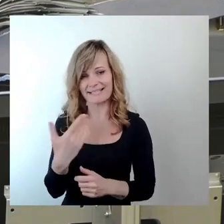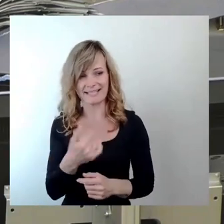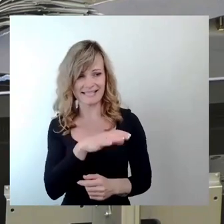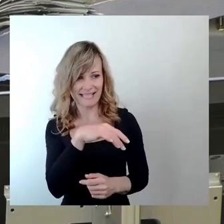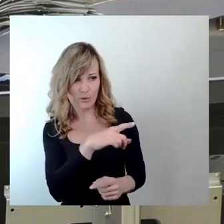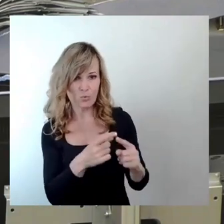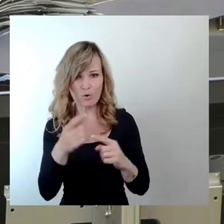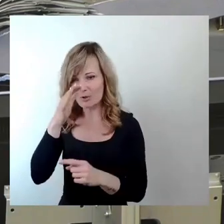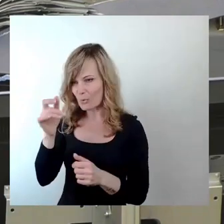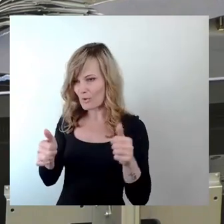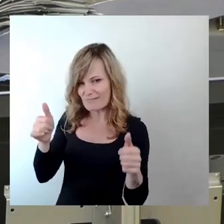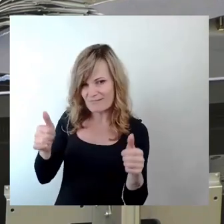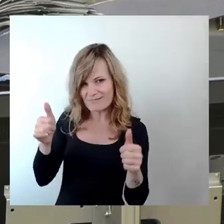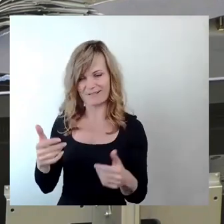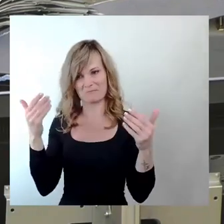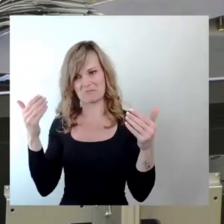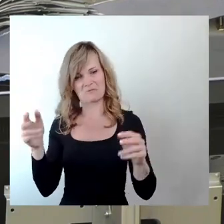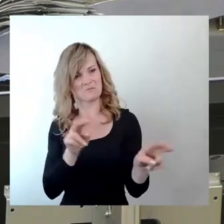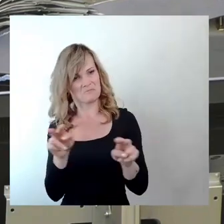Heartlinern begrüße ich ausdrücklich.